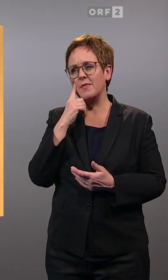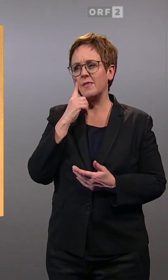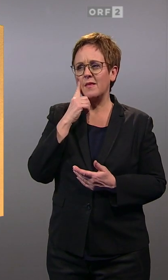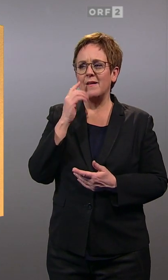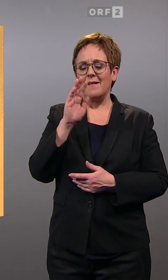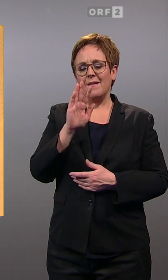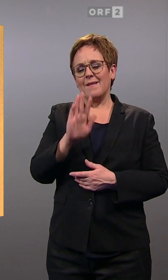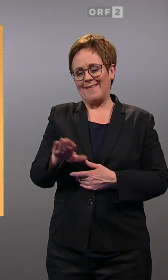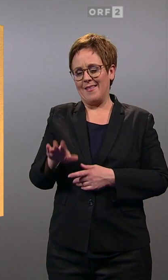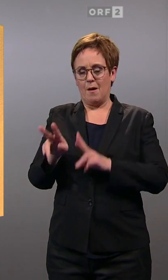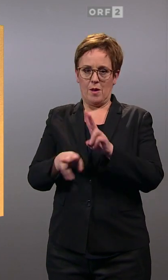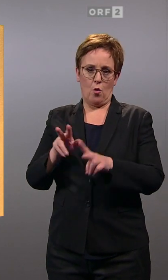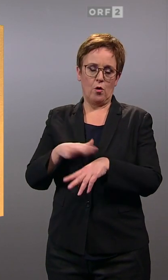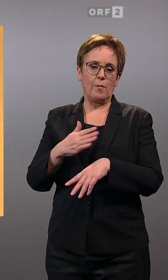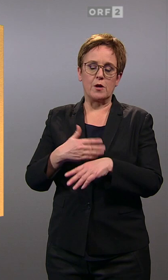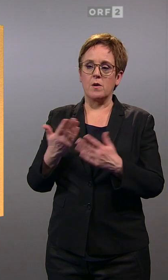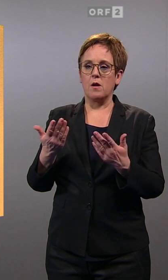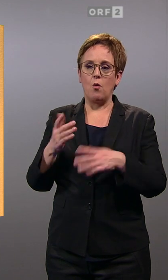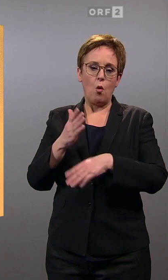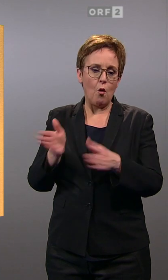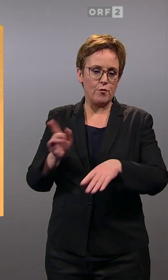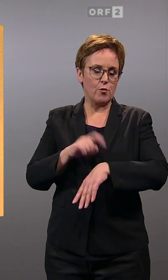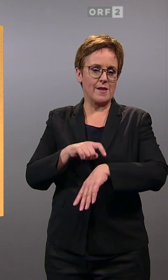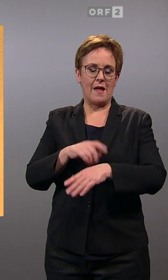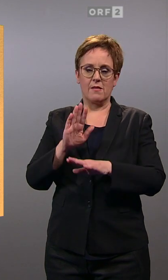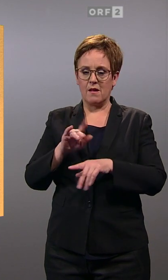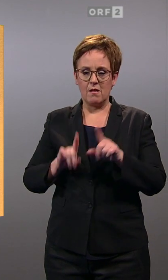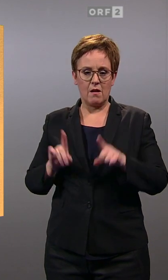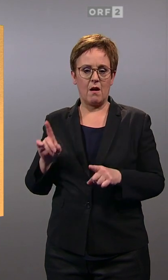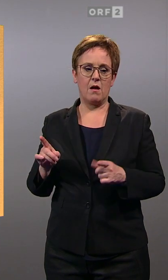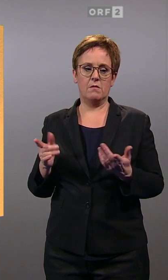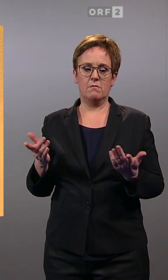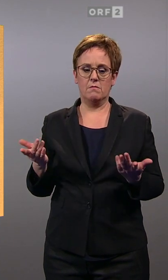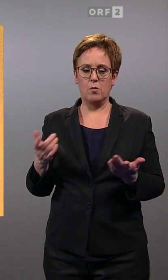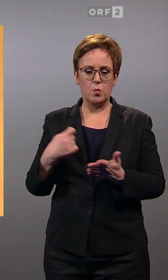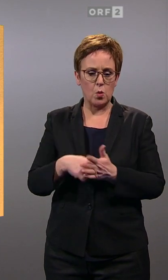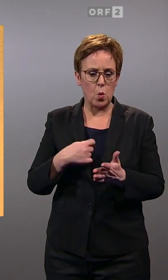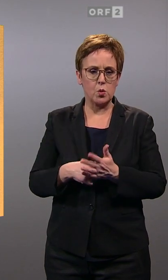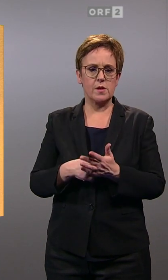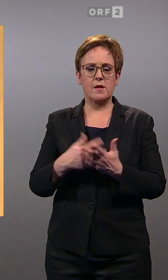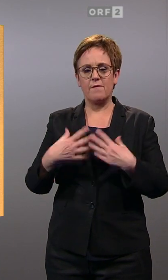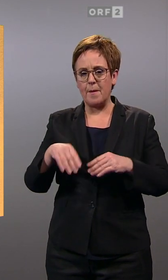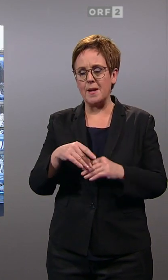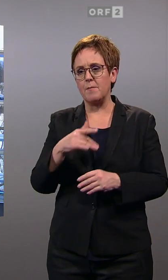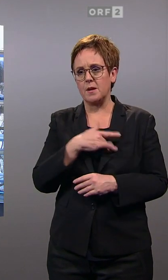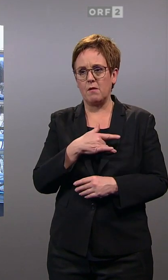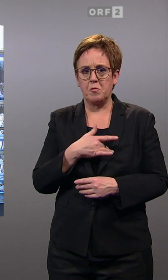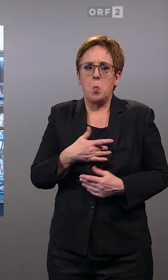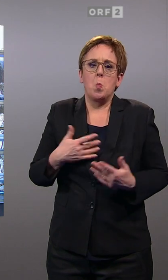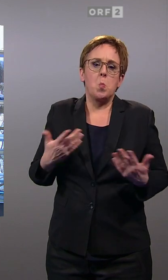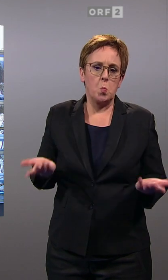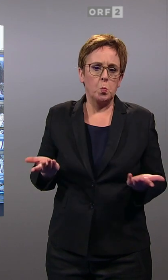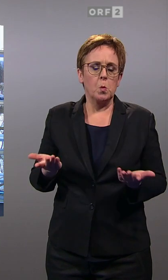Kinderbetreuung, wie beispielsweise Öffnungszeiten der Kindergärten und damit verbundene Kosten für die Familien, sonst ein sehr